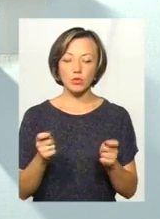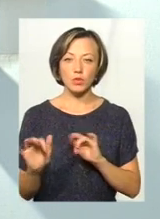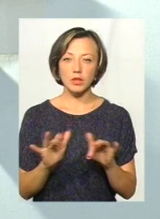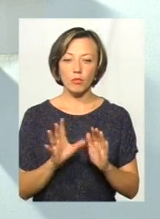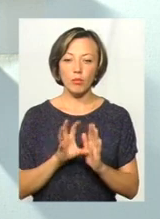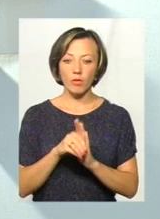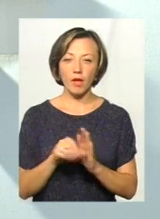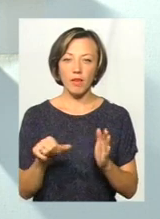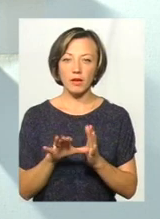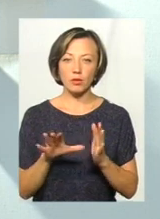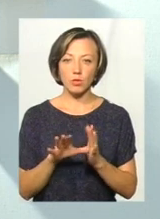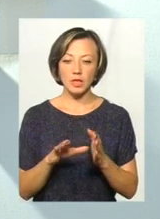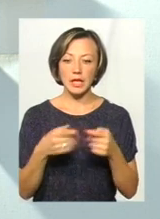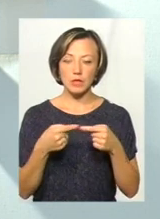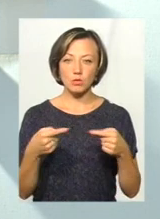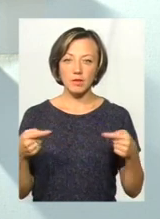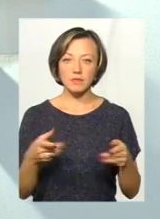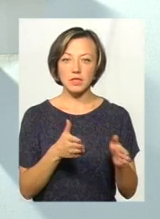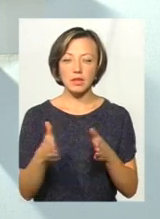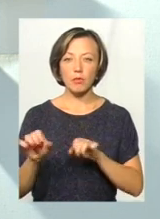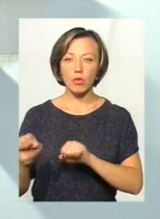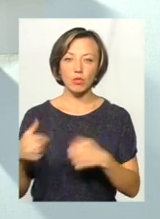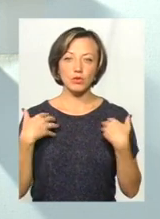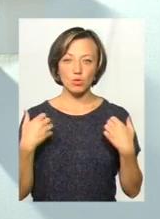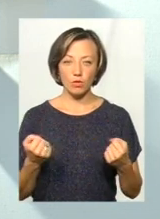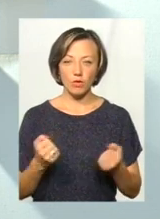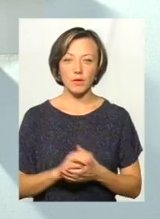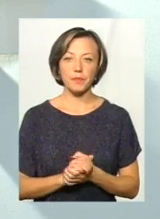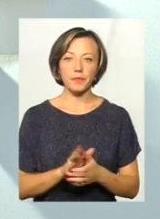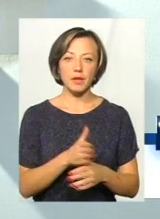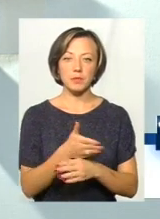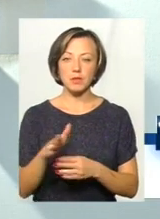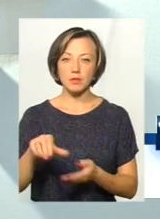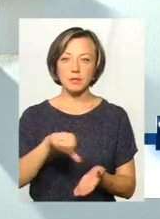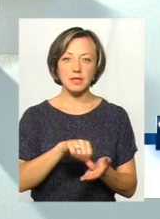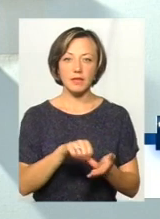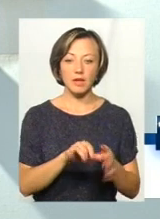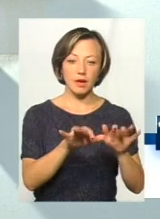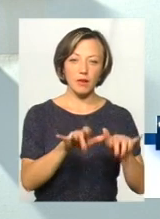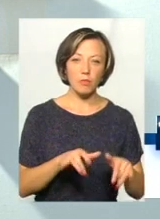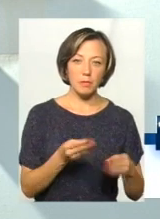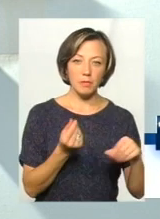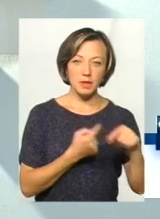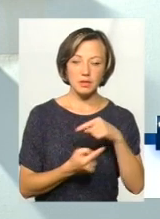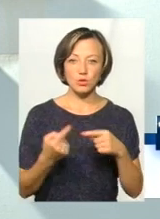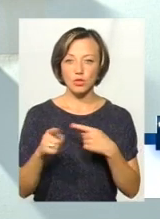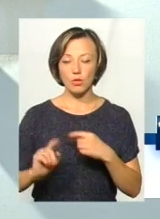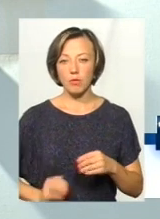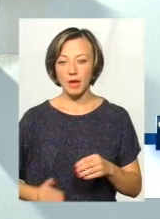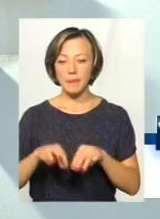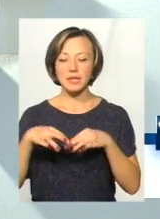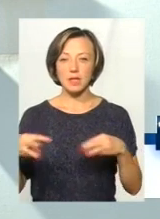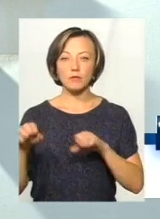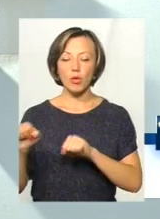по впровадженню електронних інструментів в системі охорони здоров'я. Між представниками IT-бізнесу, інших компаній та Міністерством